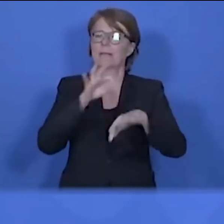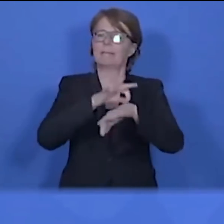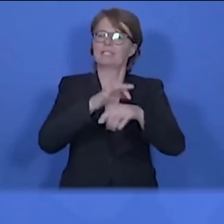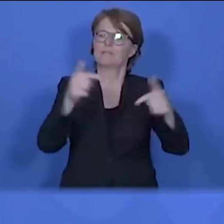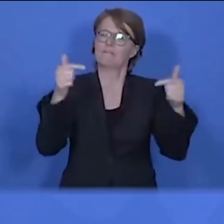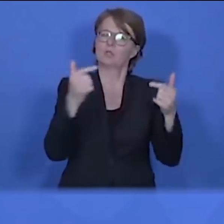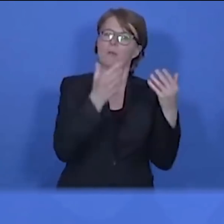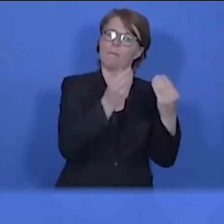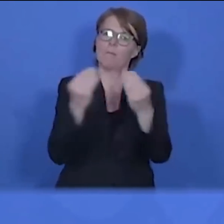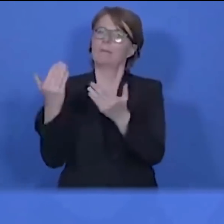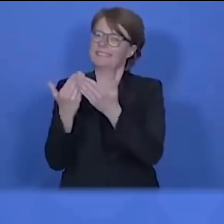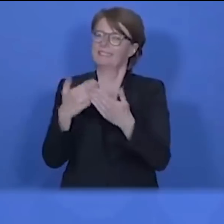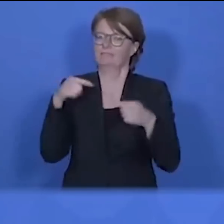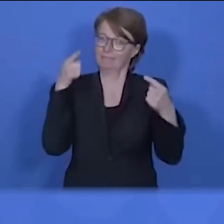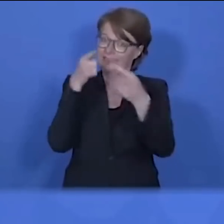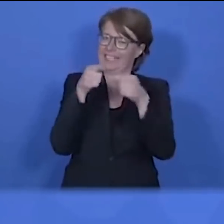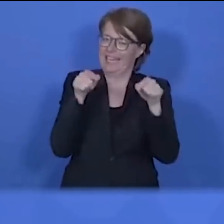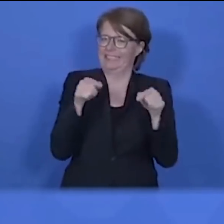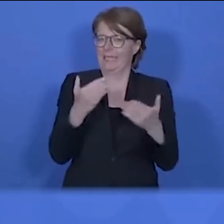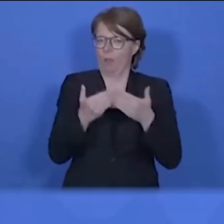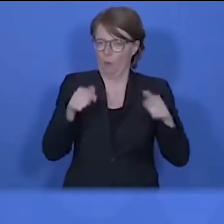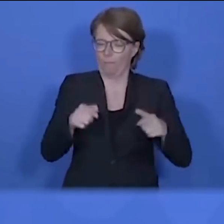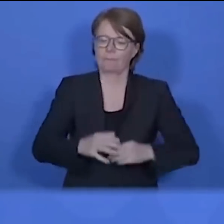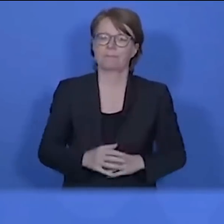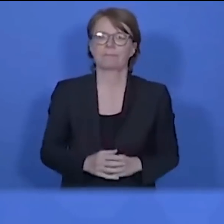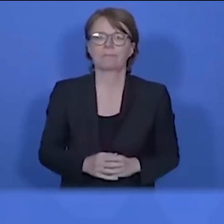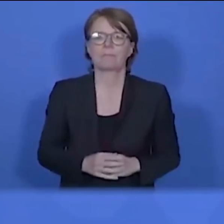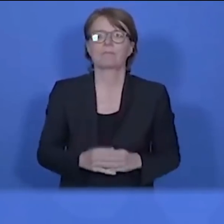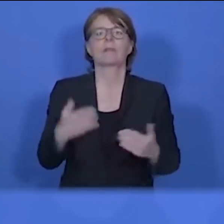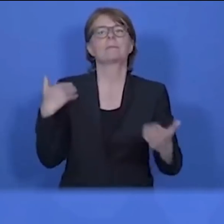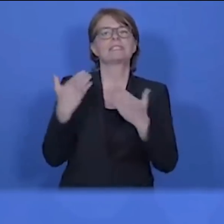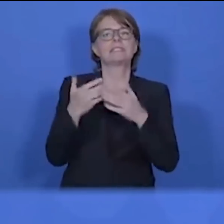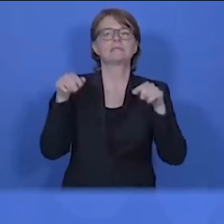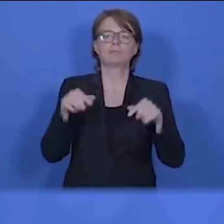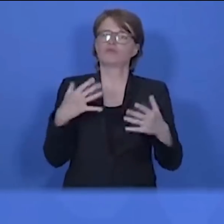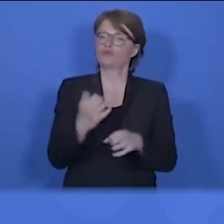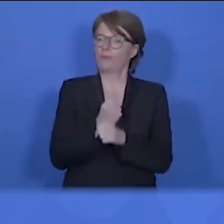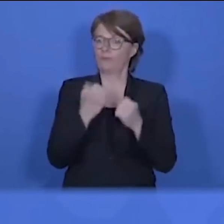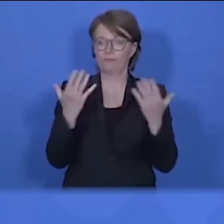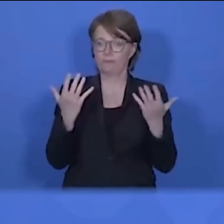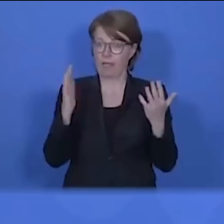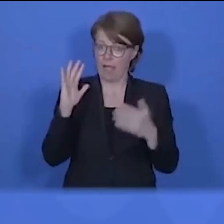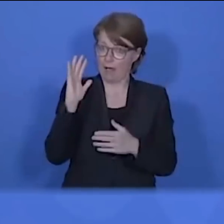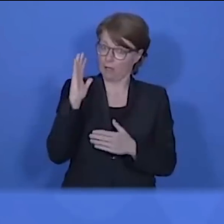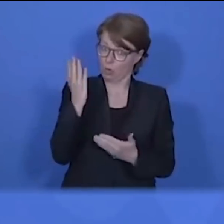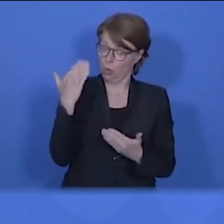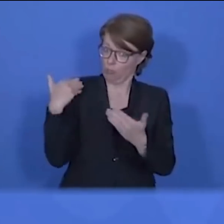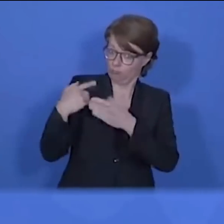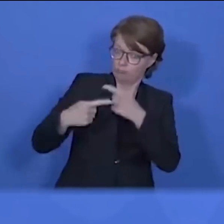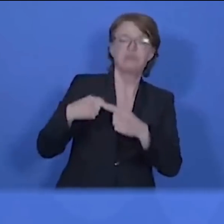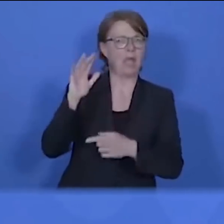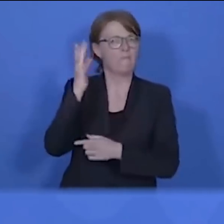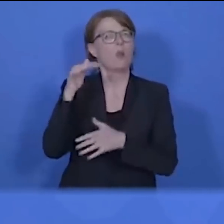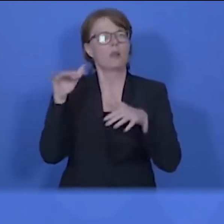medizinische Versorgung geben kann. Das ist uns bis jetzt gelungen. Wir alle haben